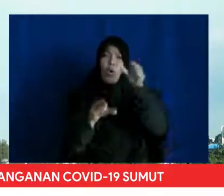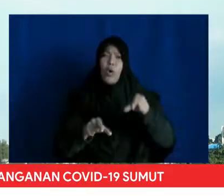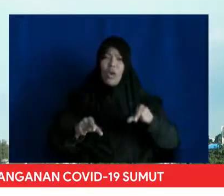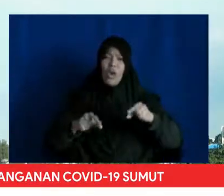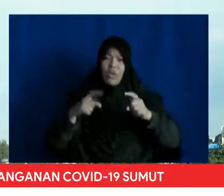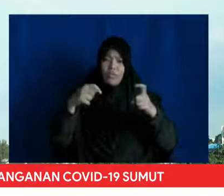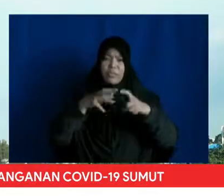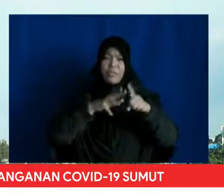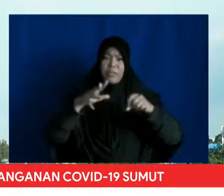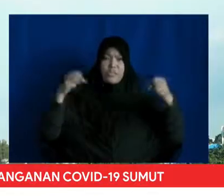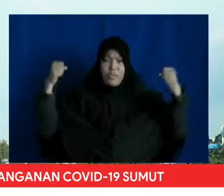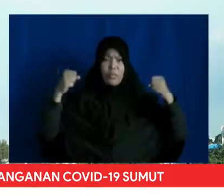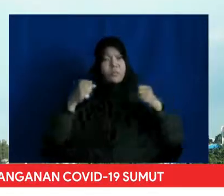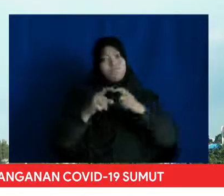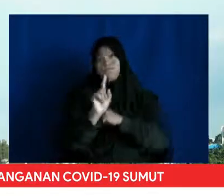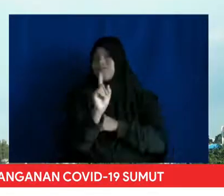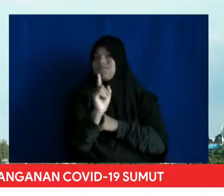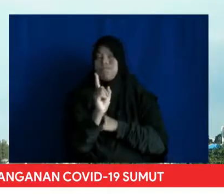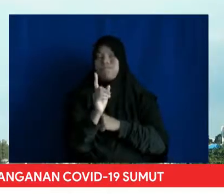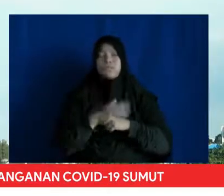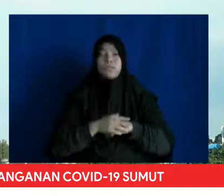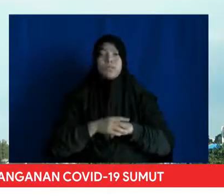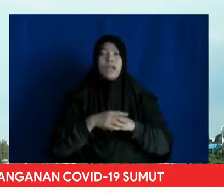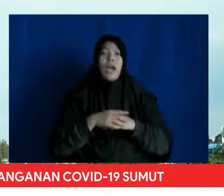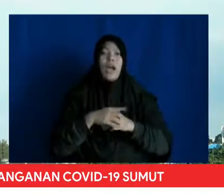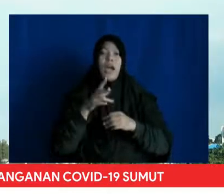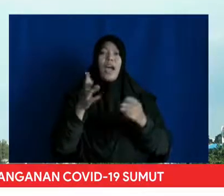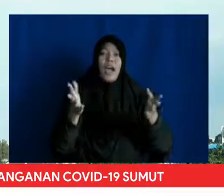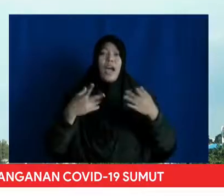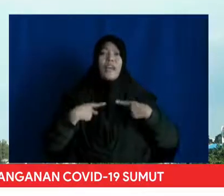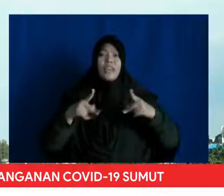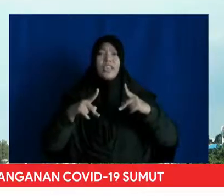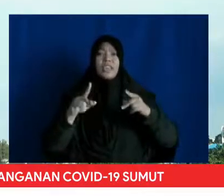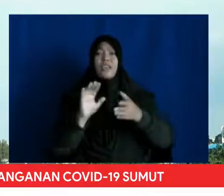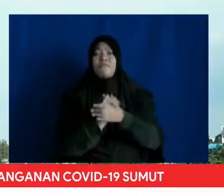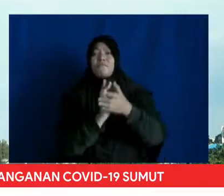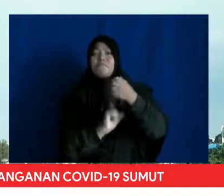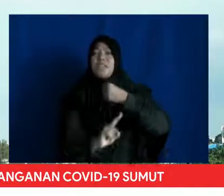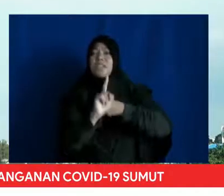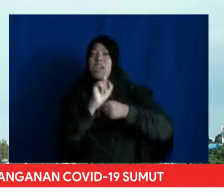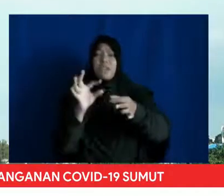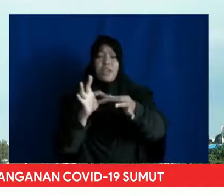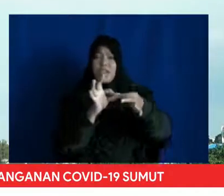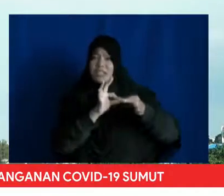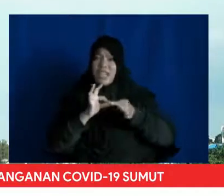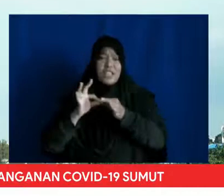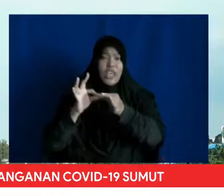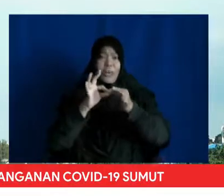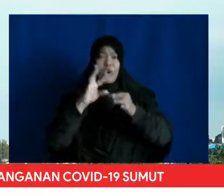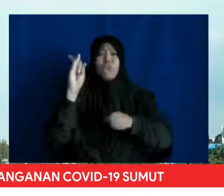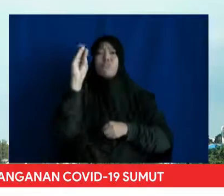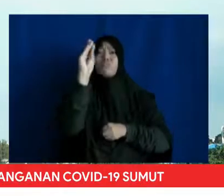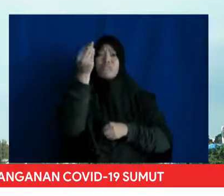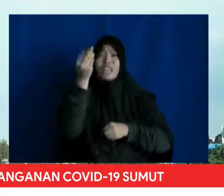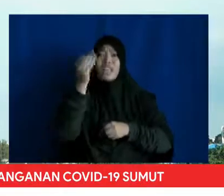karena itu Marilah kita bersatu dan bergotong royong melawan COVID-19 Dari pusat sampai ke daerah Hingga ke desa-desa